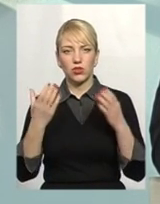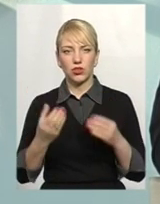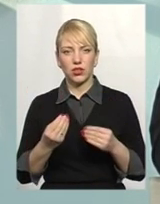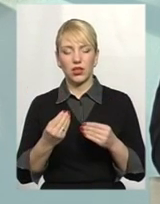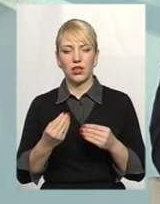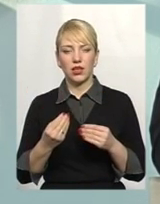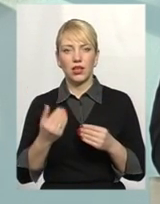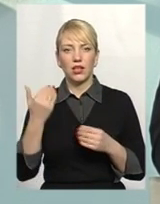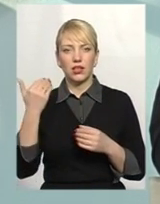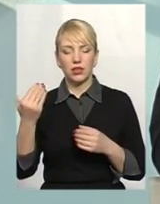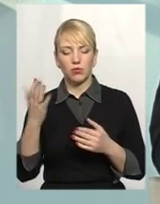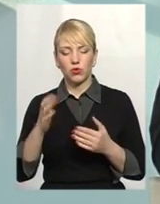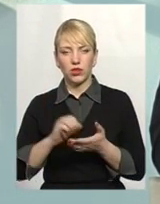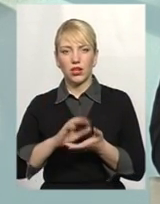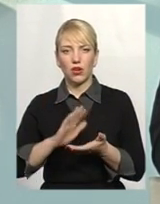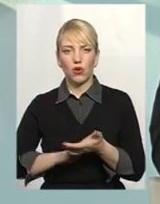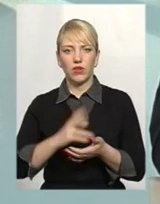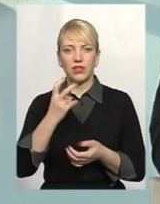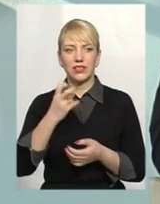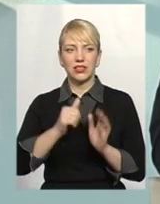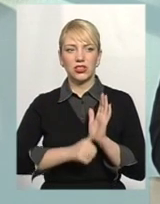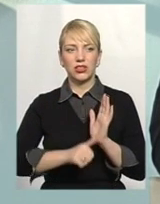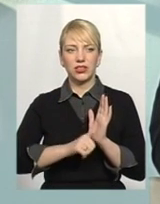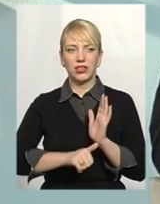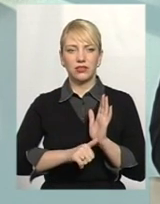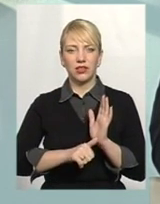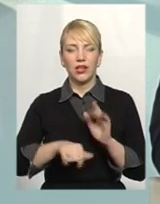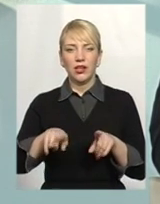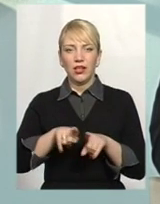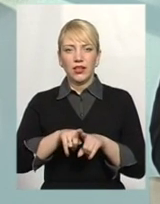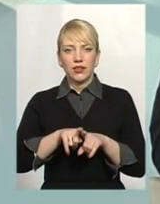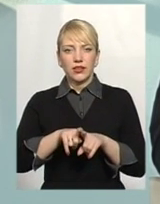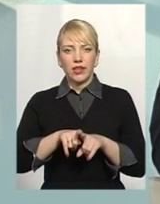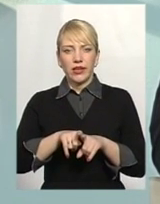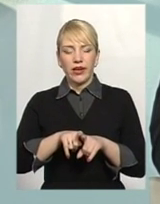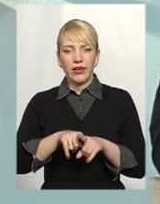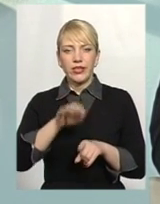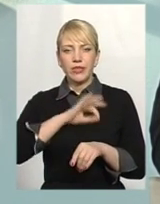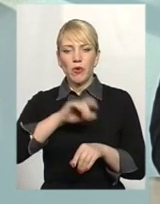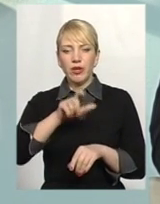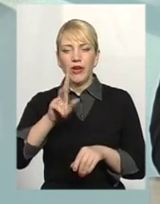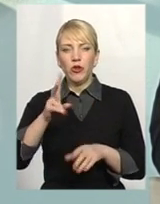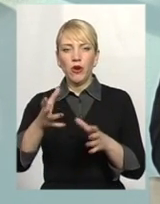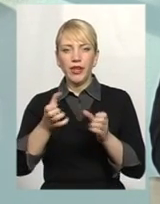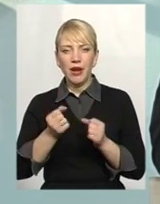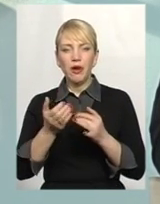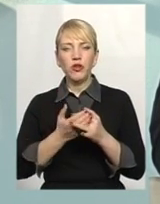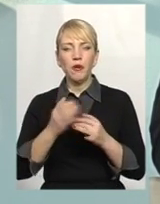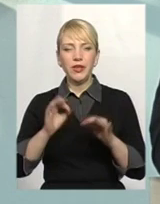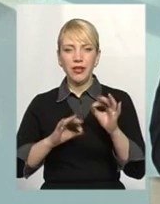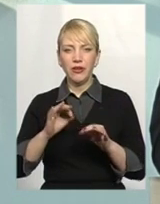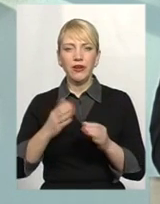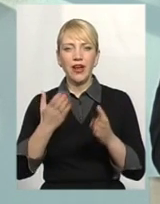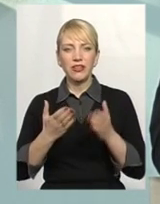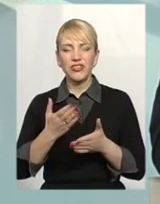буде нараховуватись десь порядка 260 таких споживачів, які отримують субсидію. Тобто, якщо